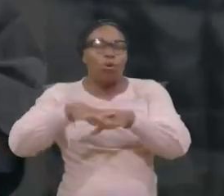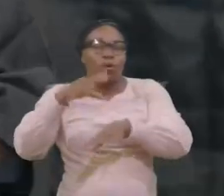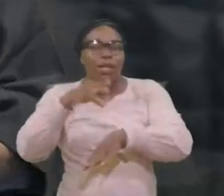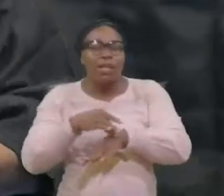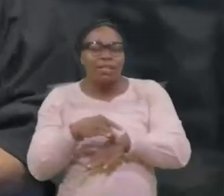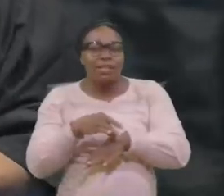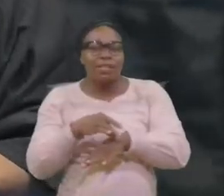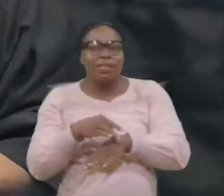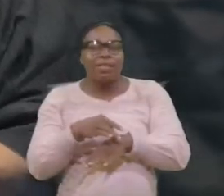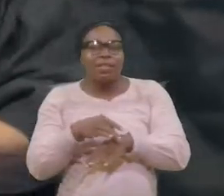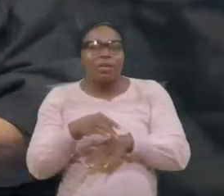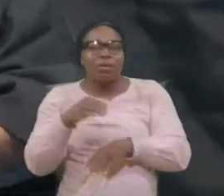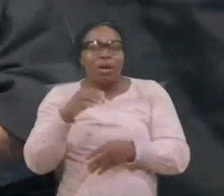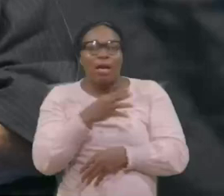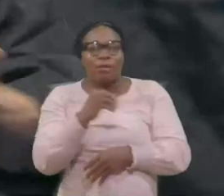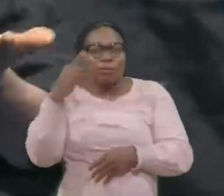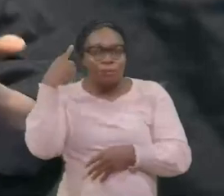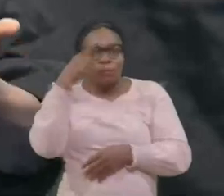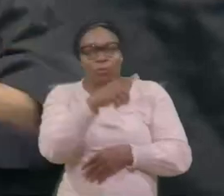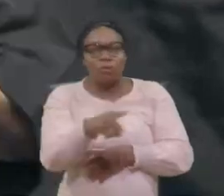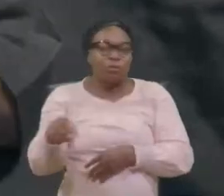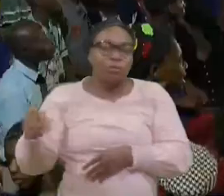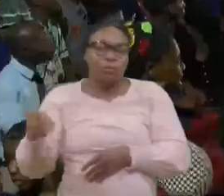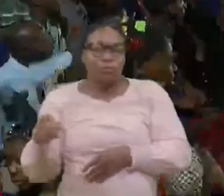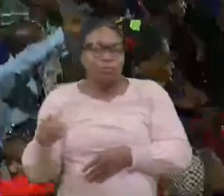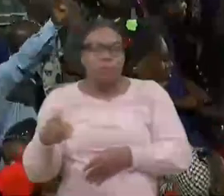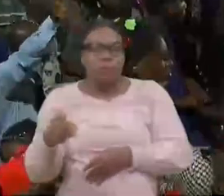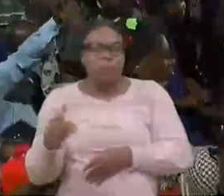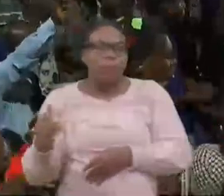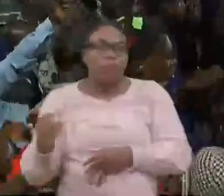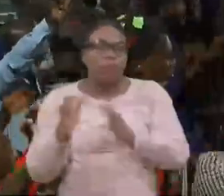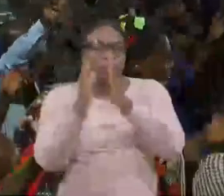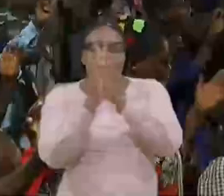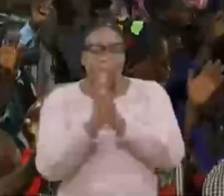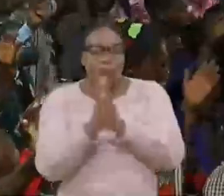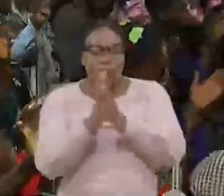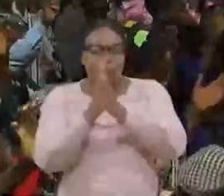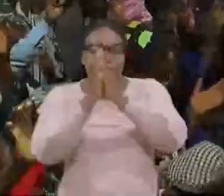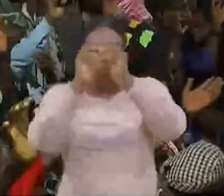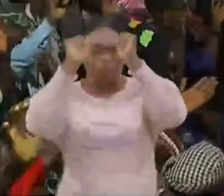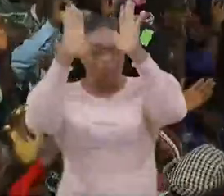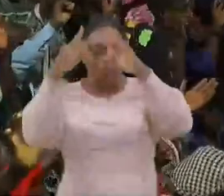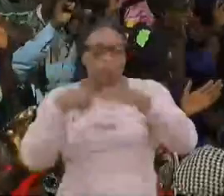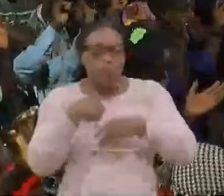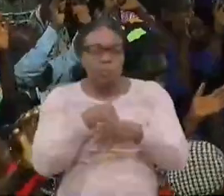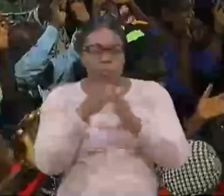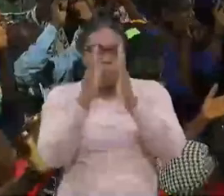terre en ta faveur ou est-tu père nous prions